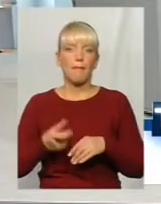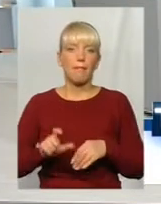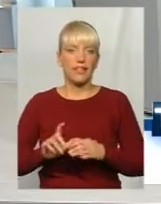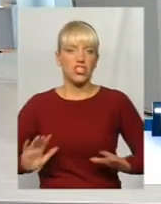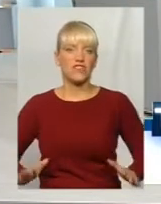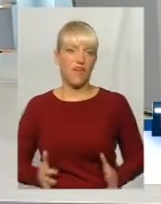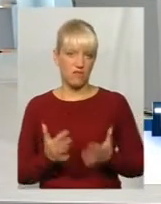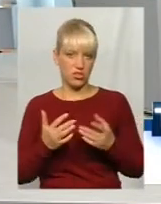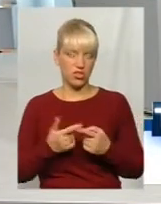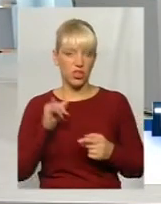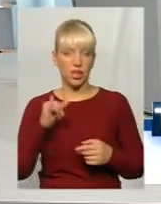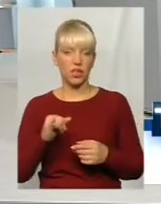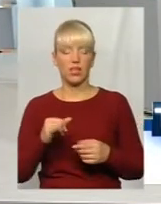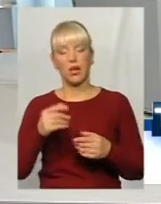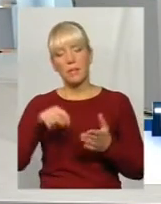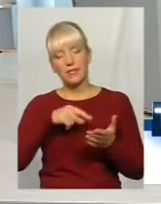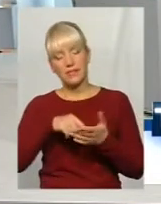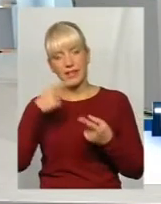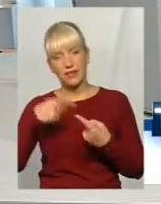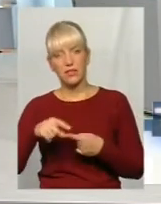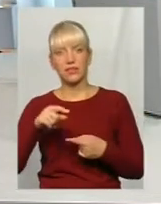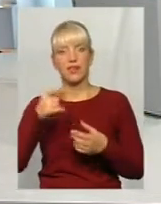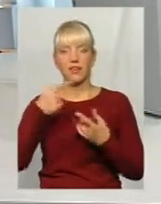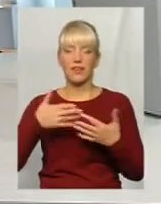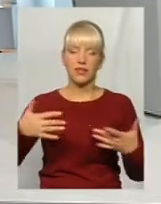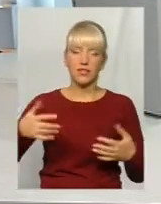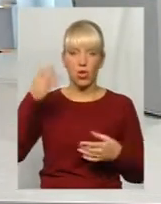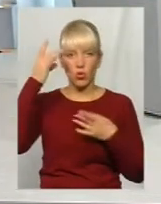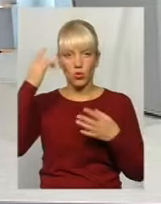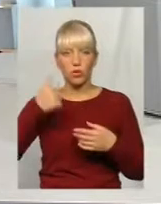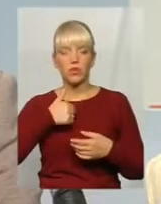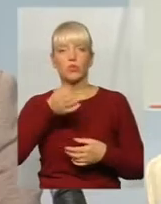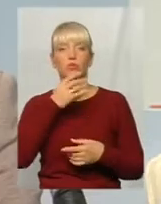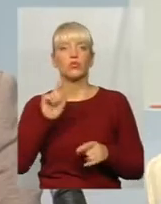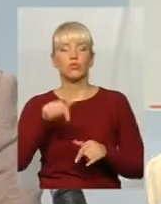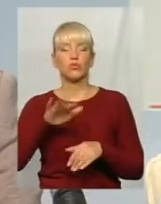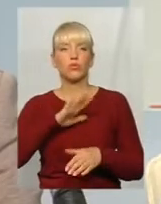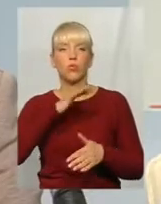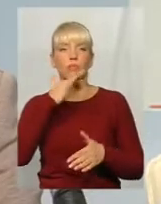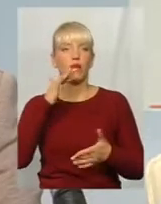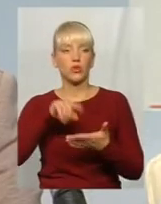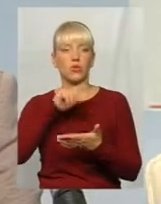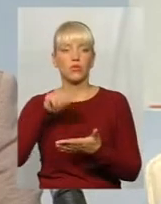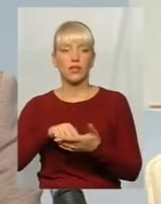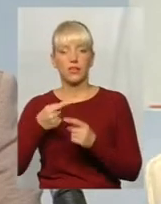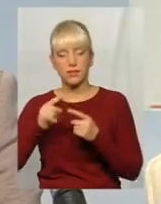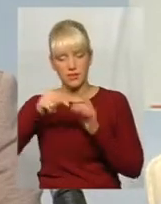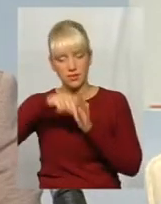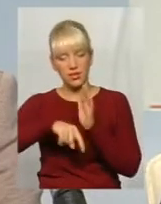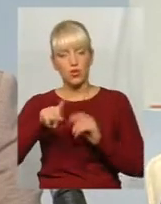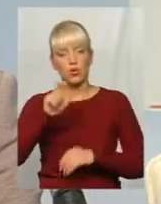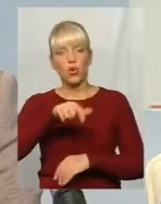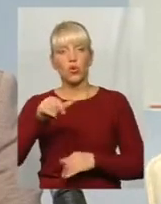різні, і різна така культура. Тут мені подобається, що було дуже багато запитань. Це зазвичай значить, що все добре, що людям